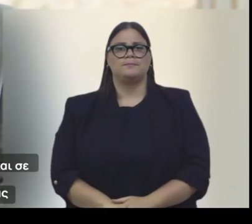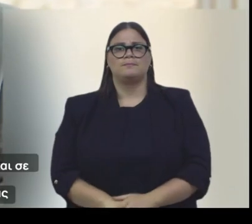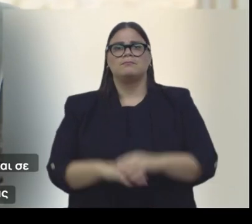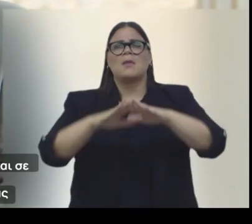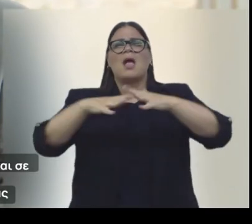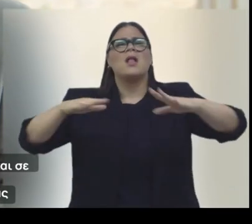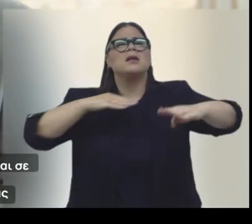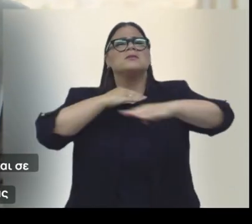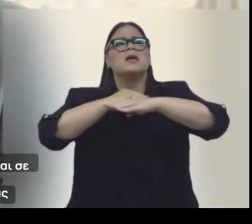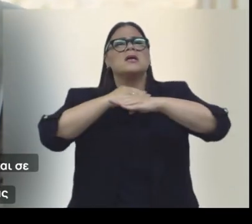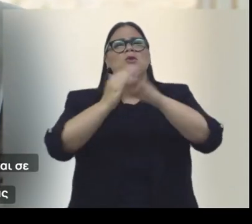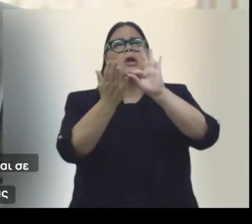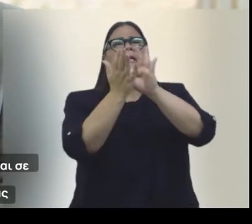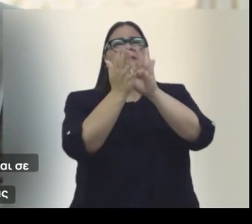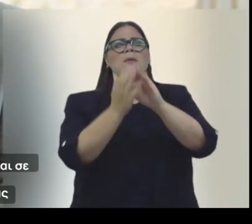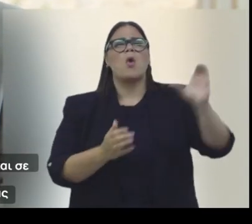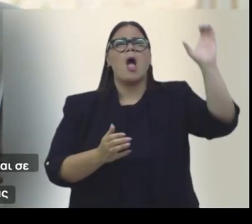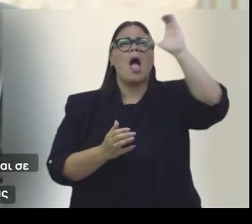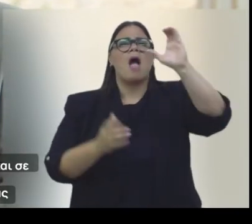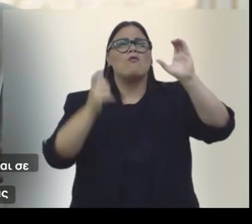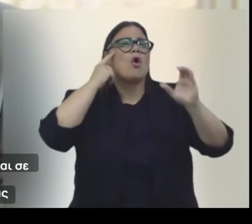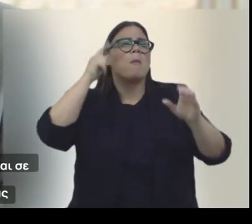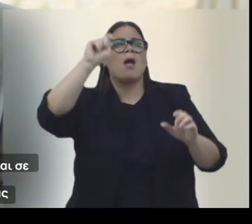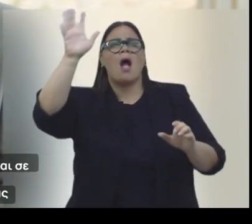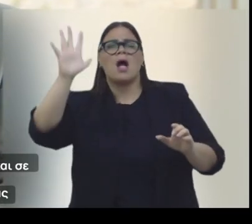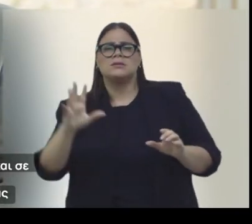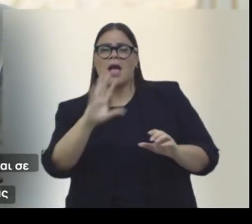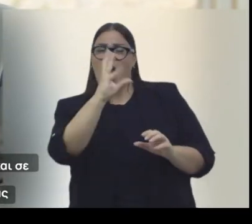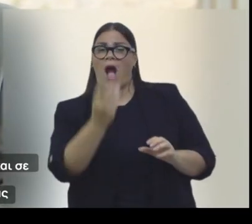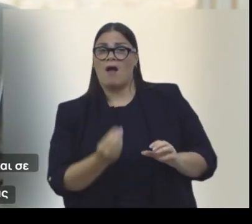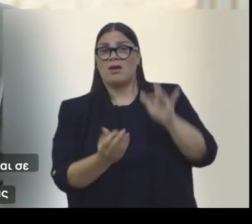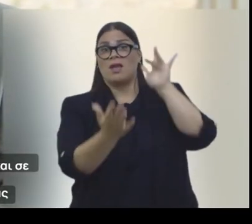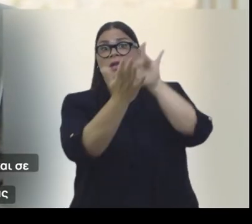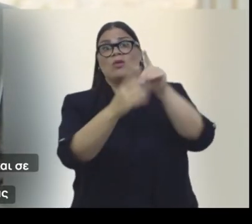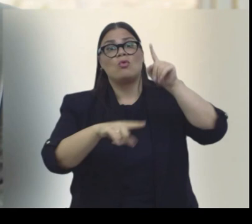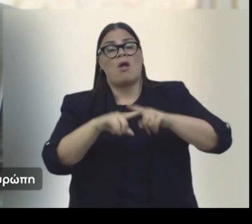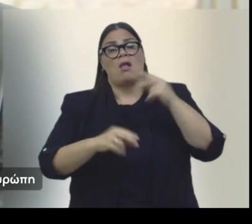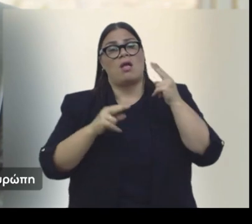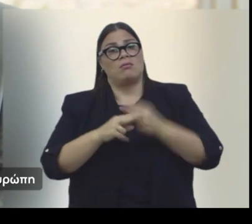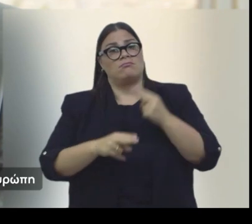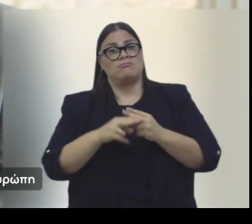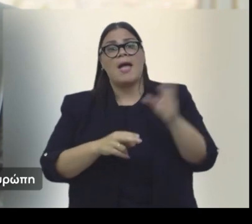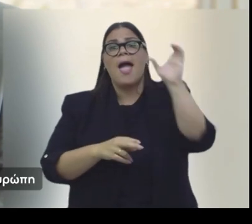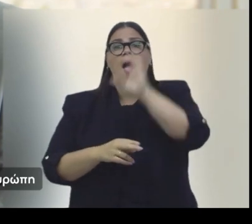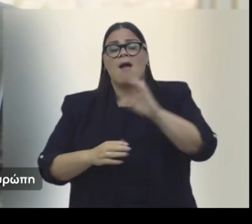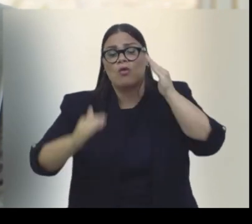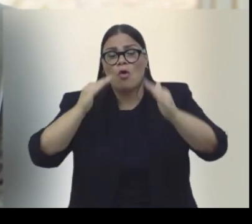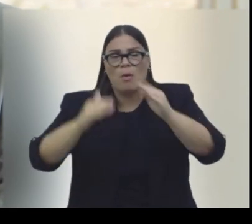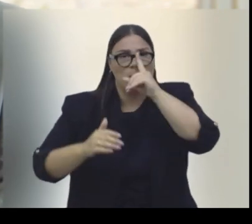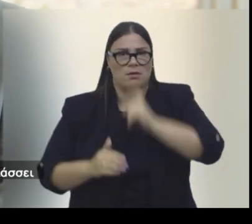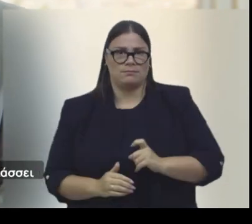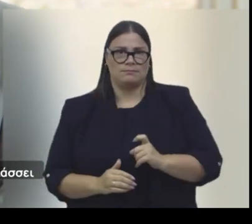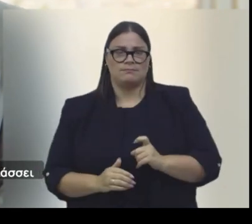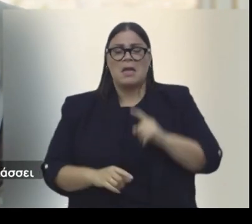Τα μεγαλύτερα θαλάσσια ευρωπαϊκά σύνορα και σε τέτοιο κομμικό σημείο ανάμεσα στις τρεις πυρούς είναι της Ελλάδας και πρέπει να φυλάσσονται από την ίδια την Ευρώπη.